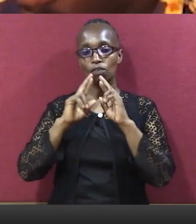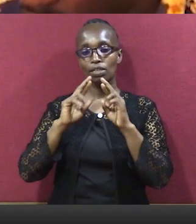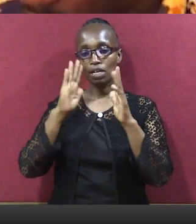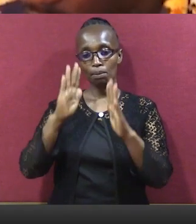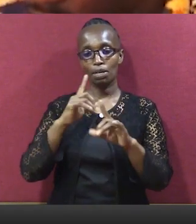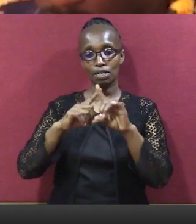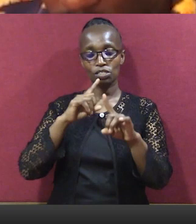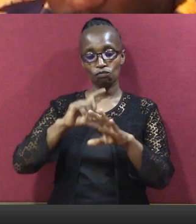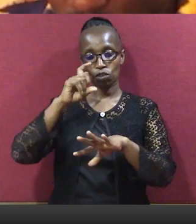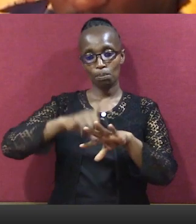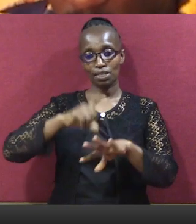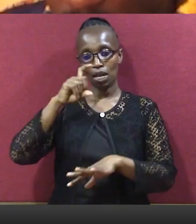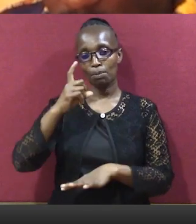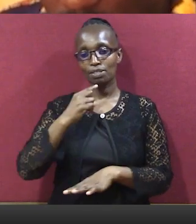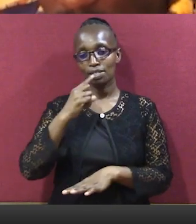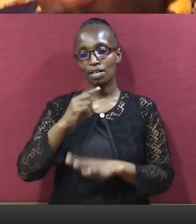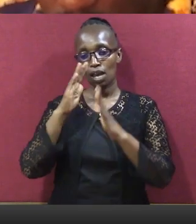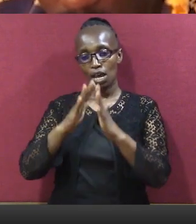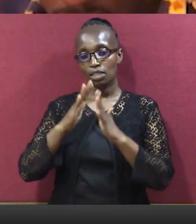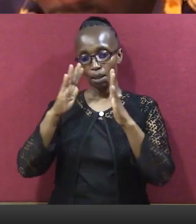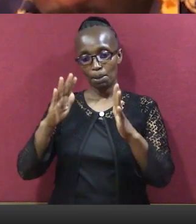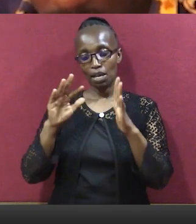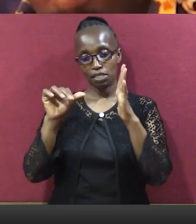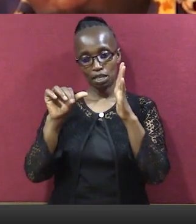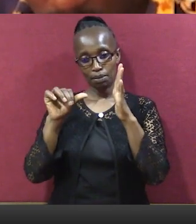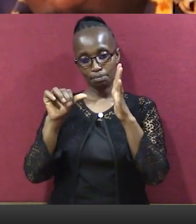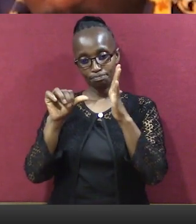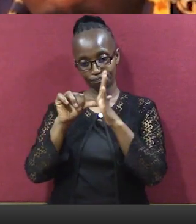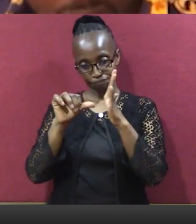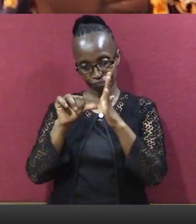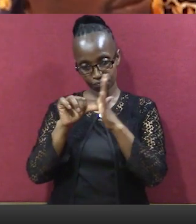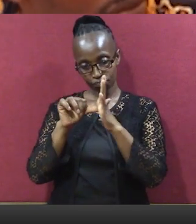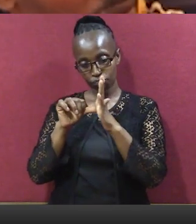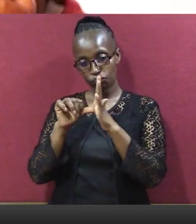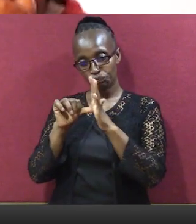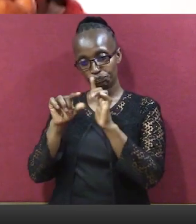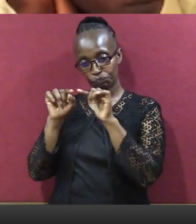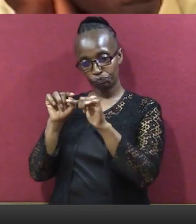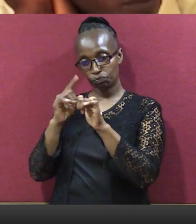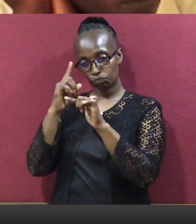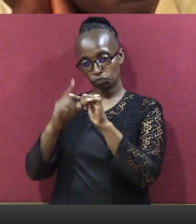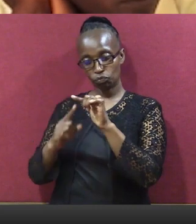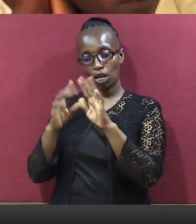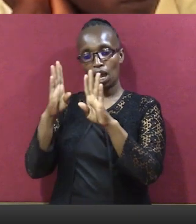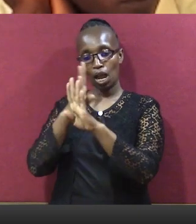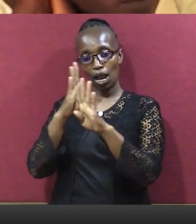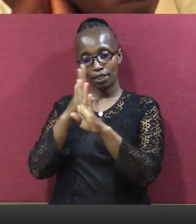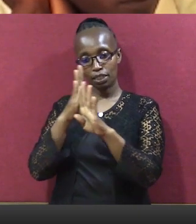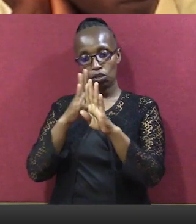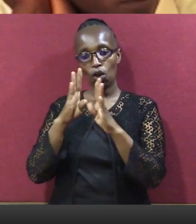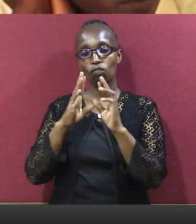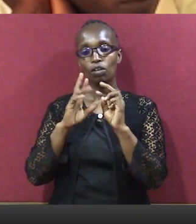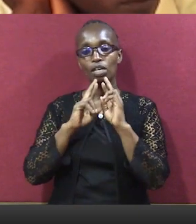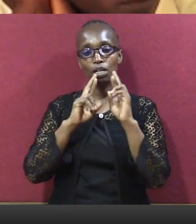embu Brian Malila alisema kikwazo kikubwa cha kutofichuliwa kwa ukatili wa kijinzia Ni kuficho kwa